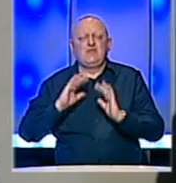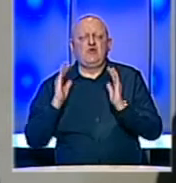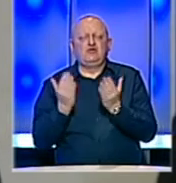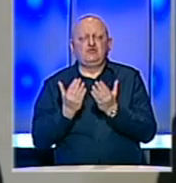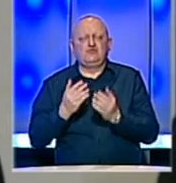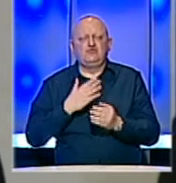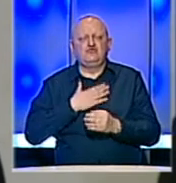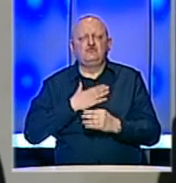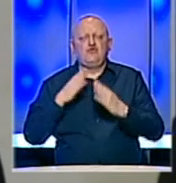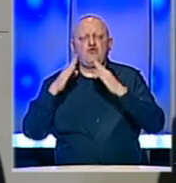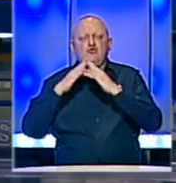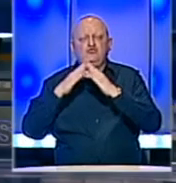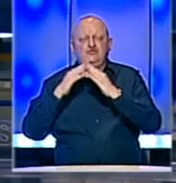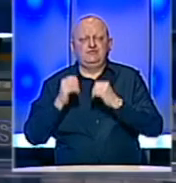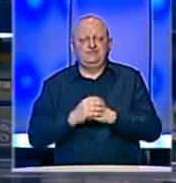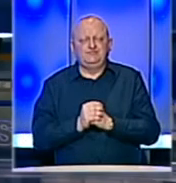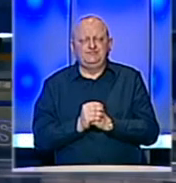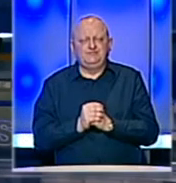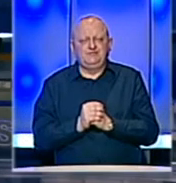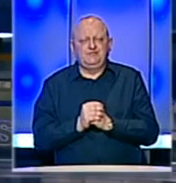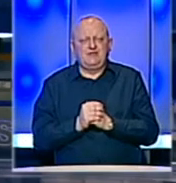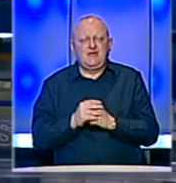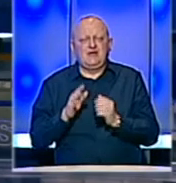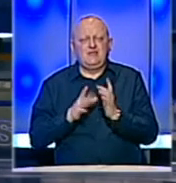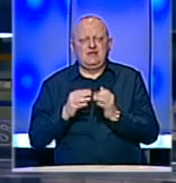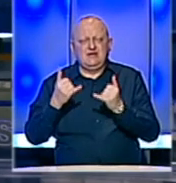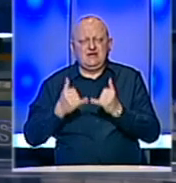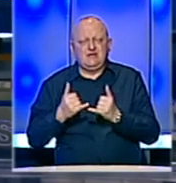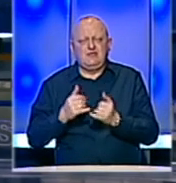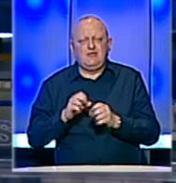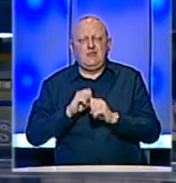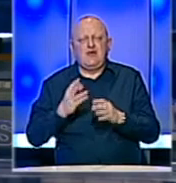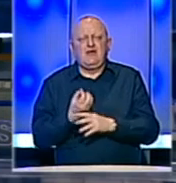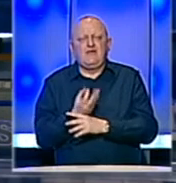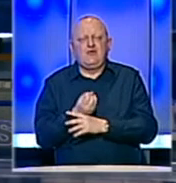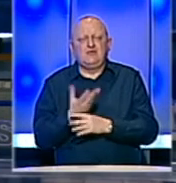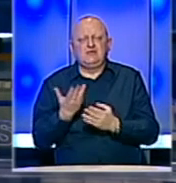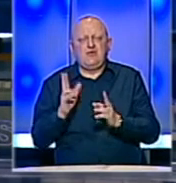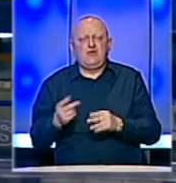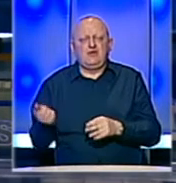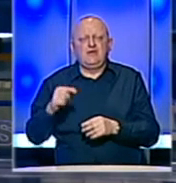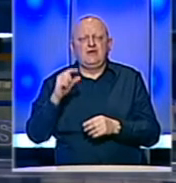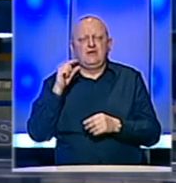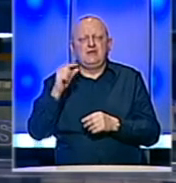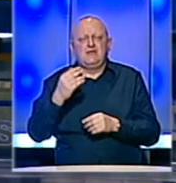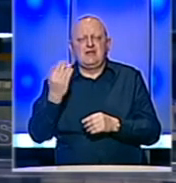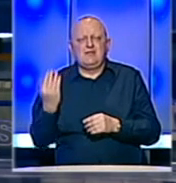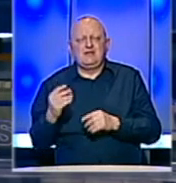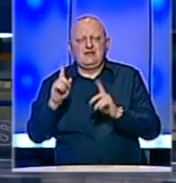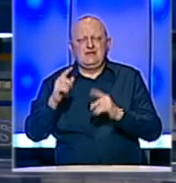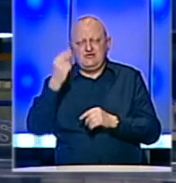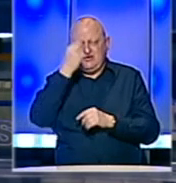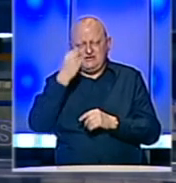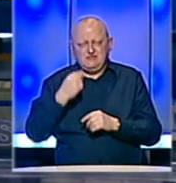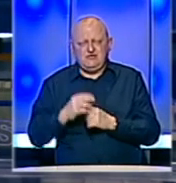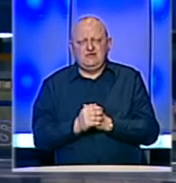znači u svojoj kući. Mirjela, danas su se pojavile informacije kako bi moglo doći do smanjenja plaća u Republici